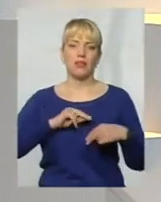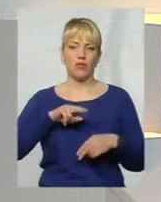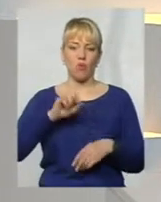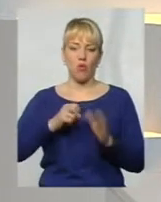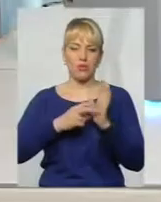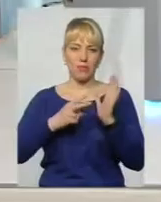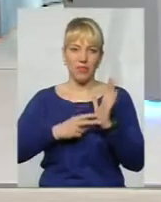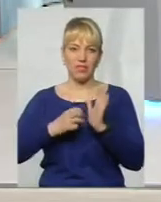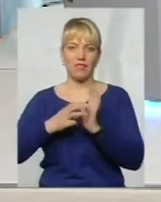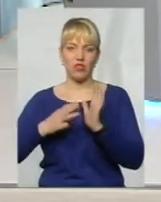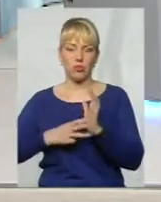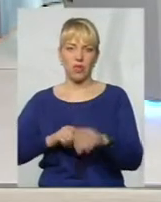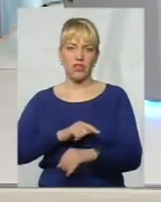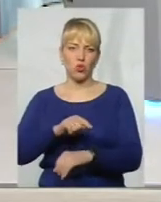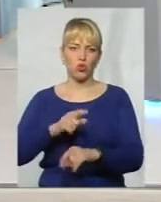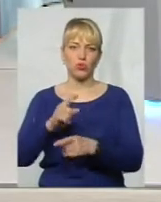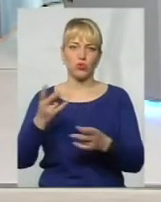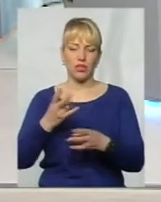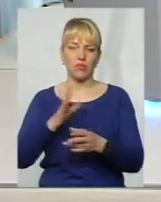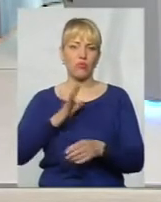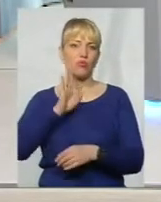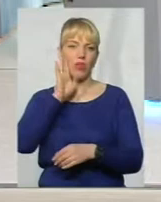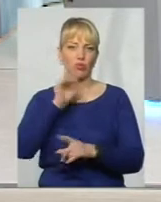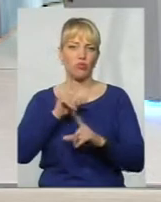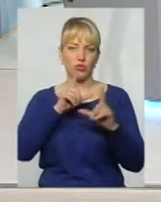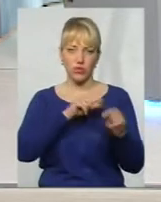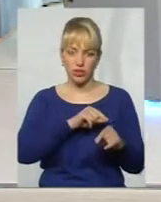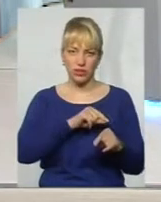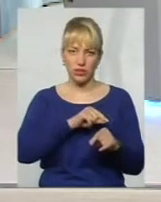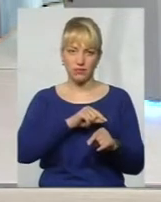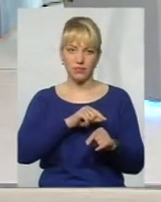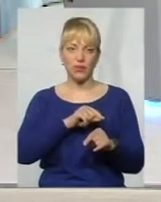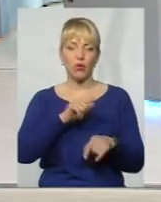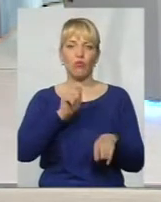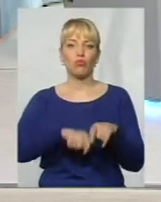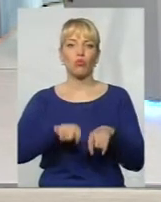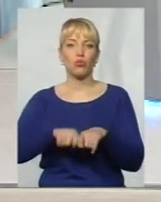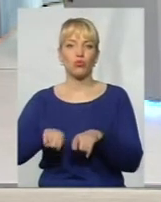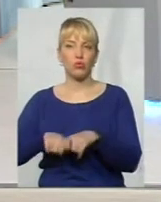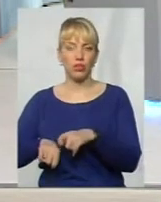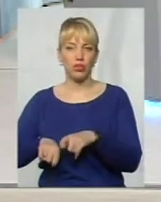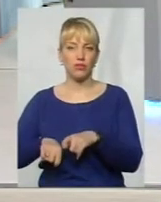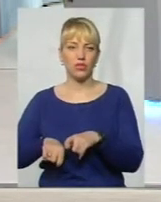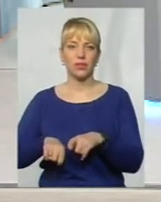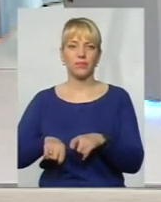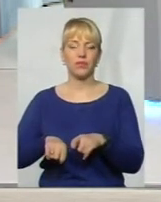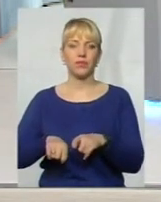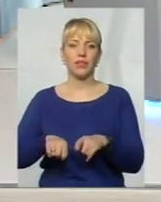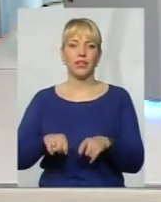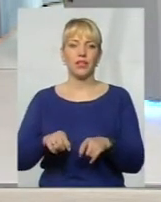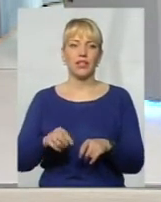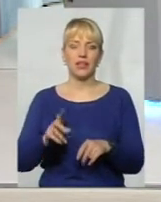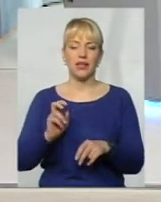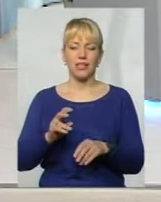-18 годин, тому що нам треба було рано поїхати і проконтролювати закладку харчових